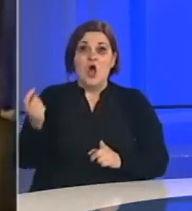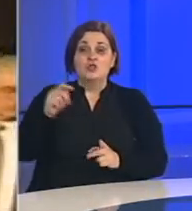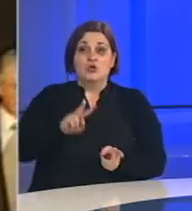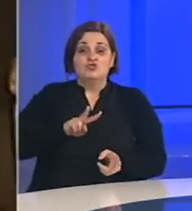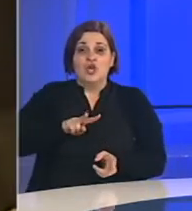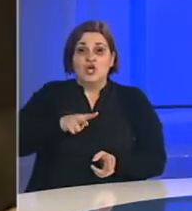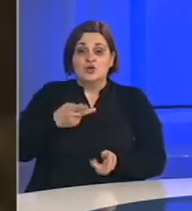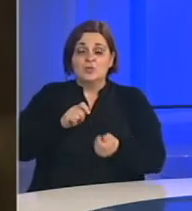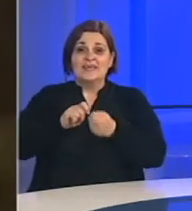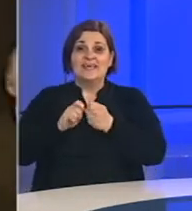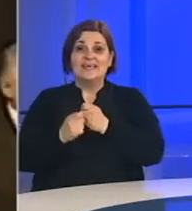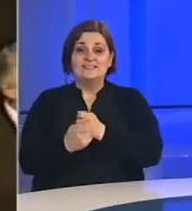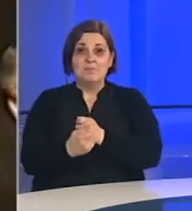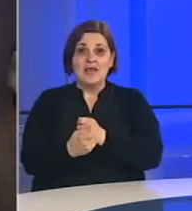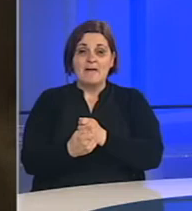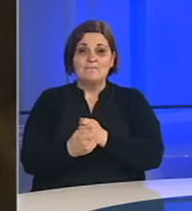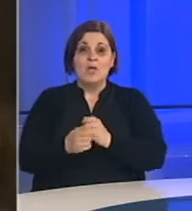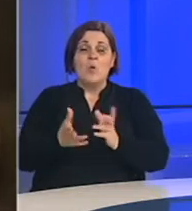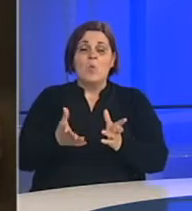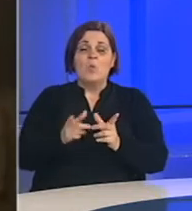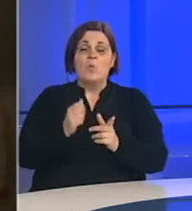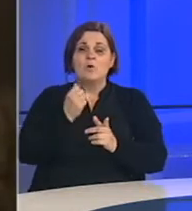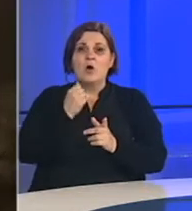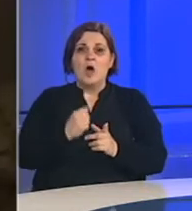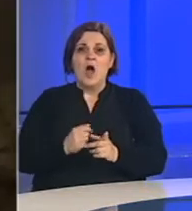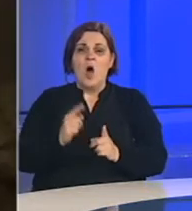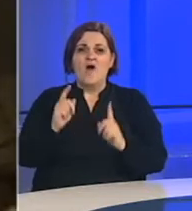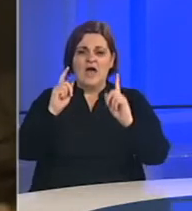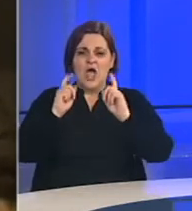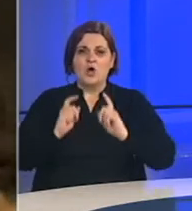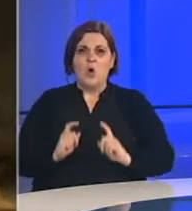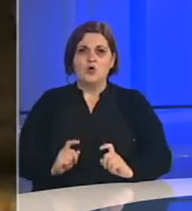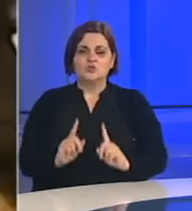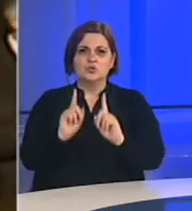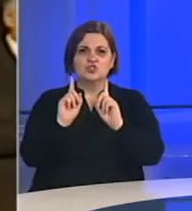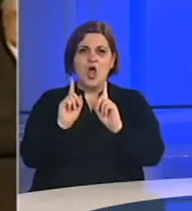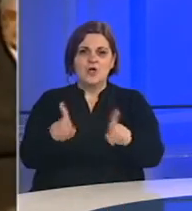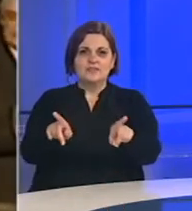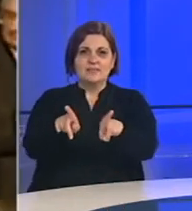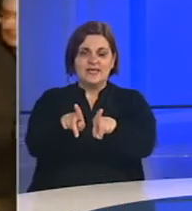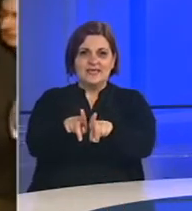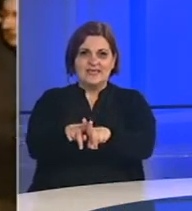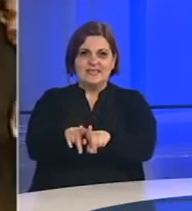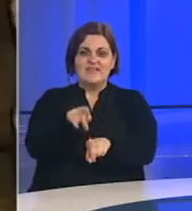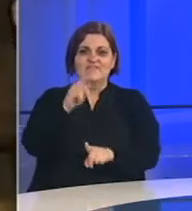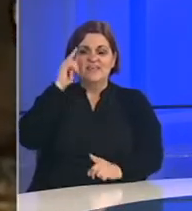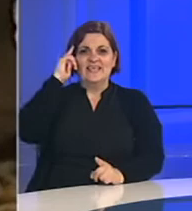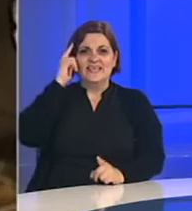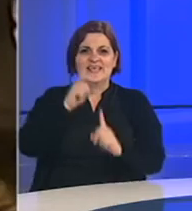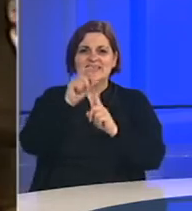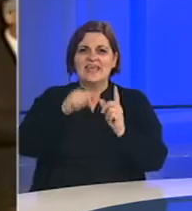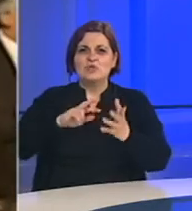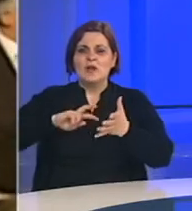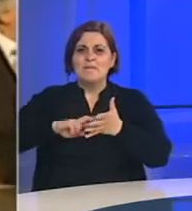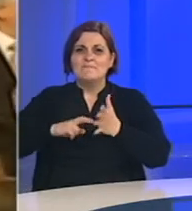drugih izmena. Međutim, u principu ovaj kosto ostati će isti. Vi znate i da Dejton